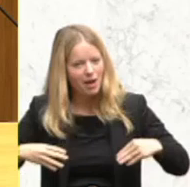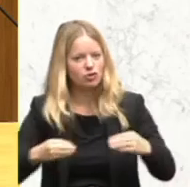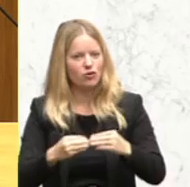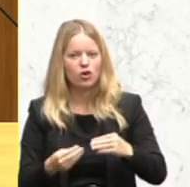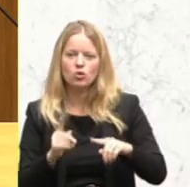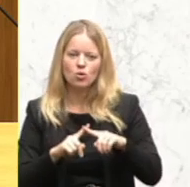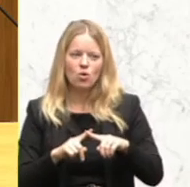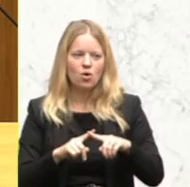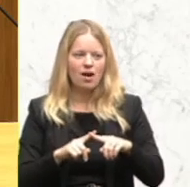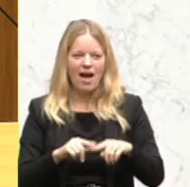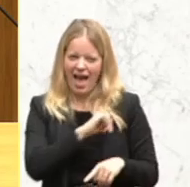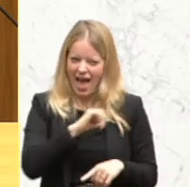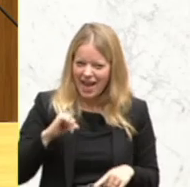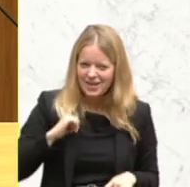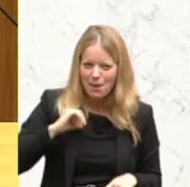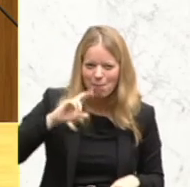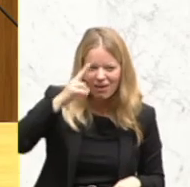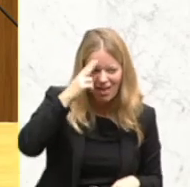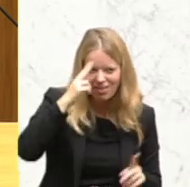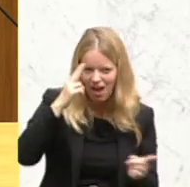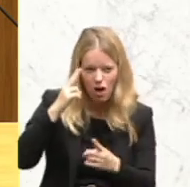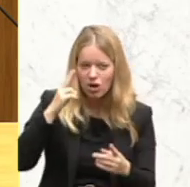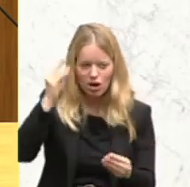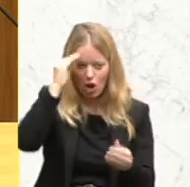Bekenner nicht im Griff hat.